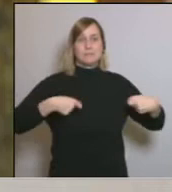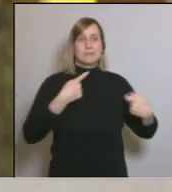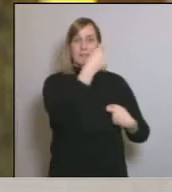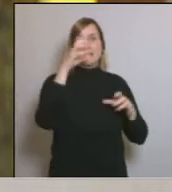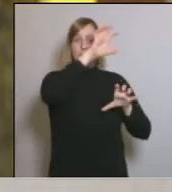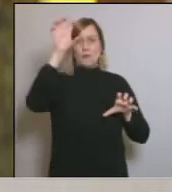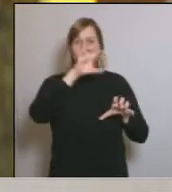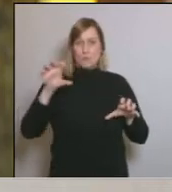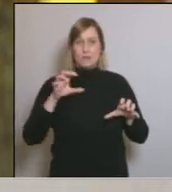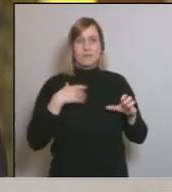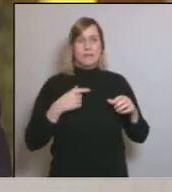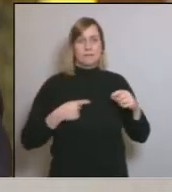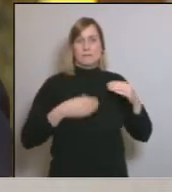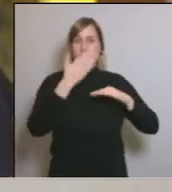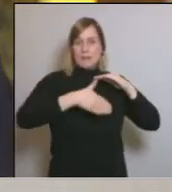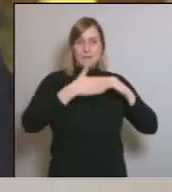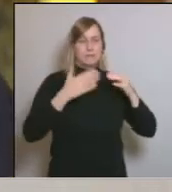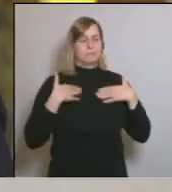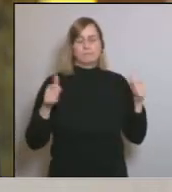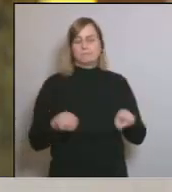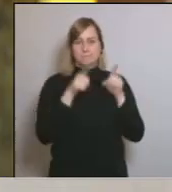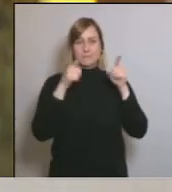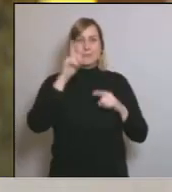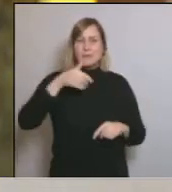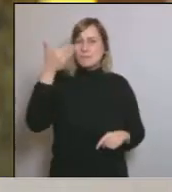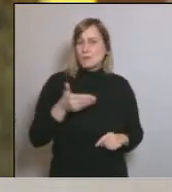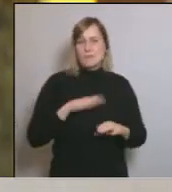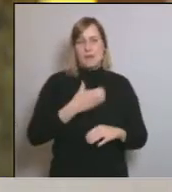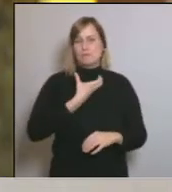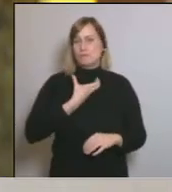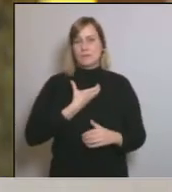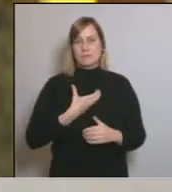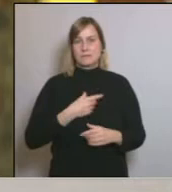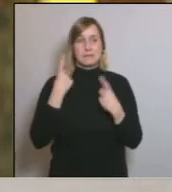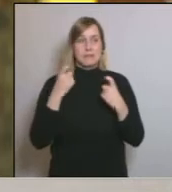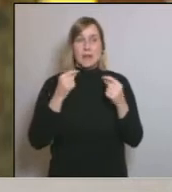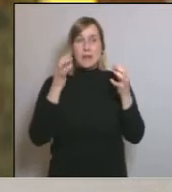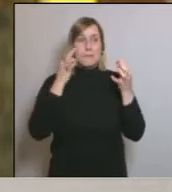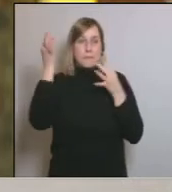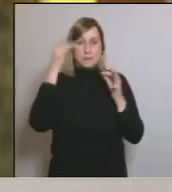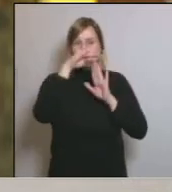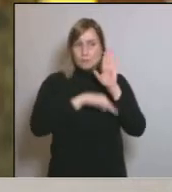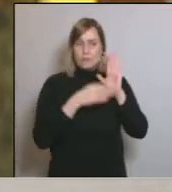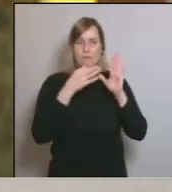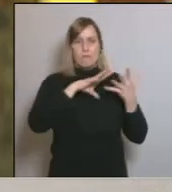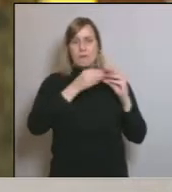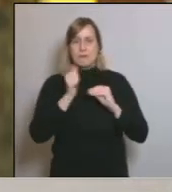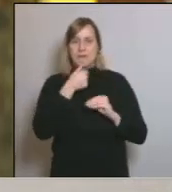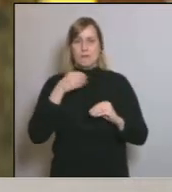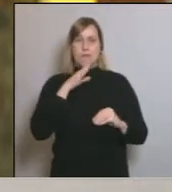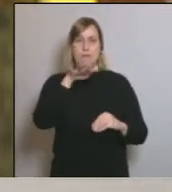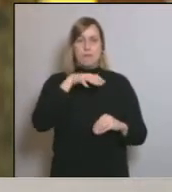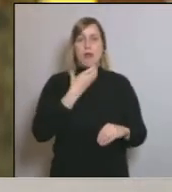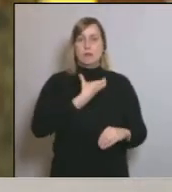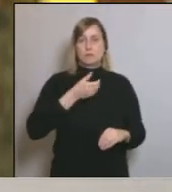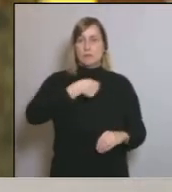i dels ents locals. Molt important també pels ajuntaments. Molt important també que aquesta mesura s'apliqui també pels ajuntaments del nostre